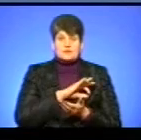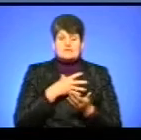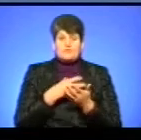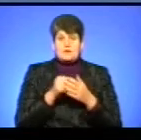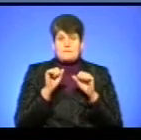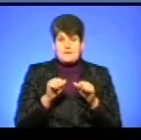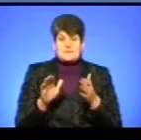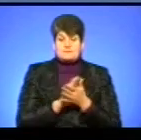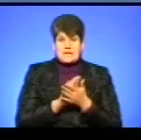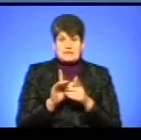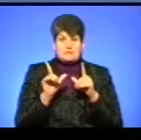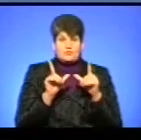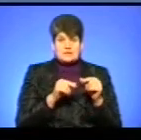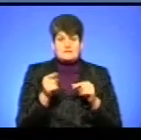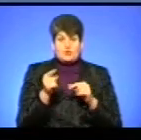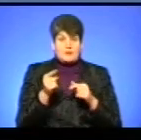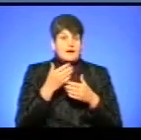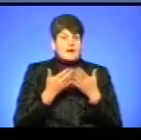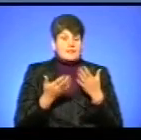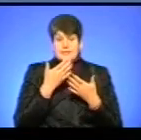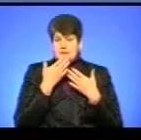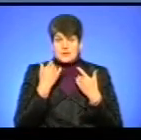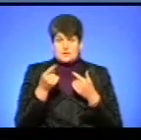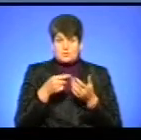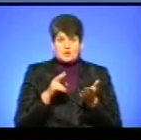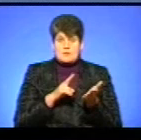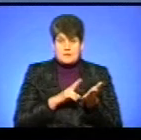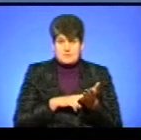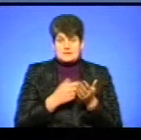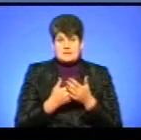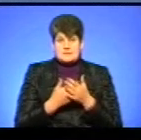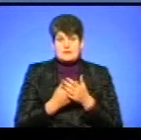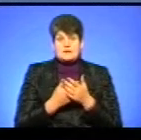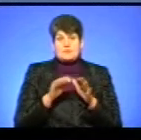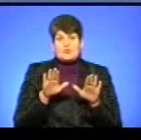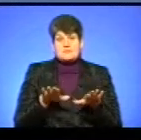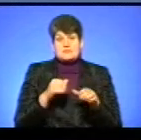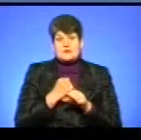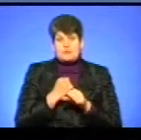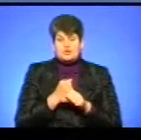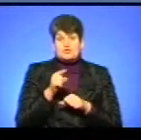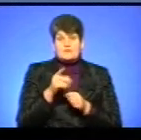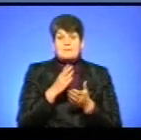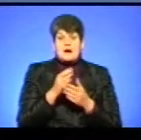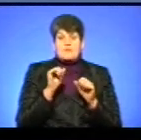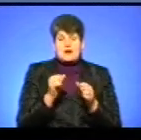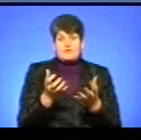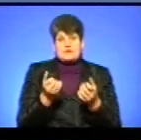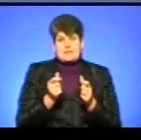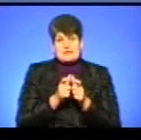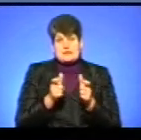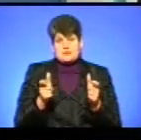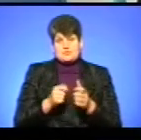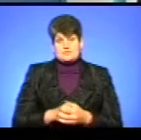правом на безоплатний проїзд в Тернопіль, проте не має тернопільської прописки чи місця роботи в Тернополі, щоб він мав право отримати цю картку